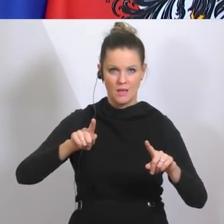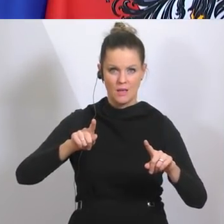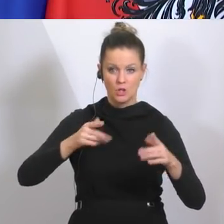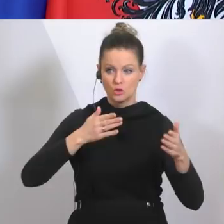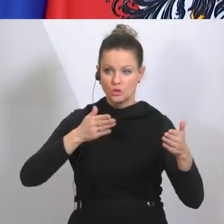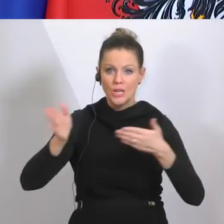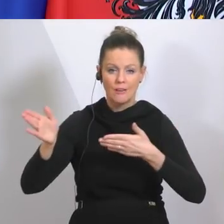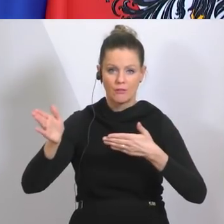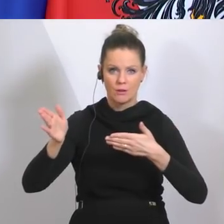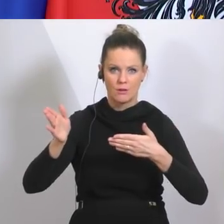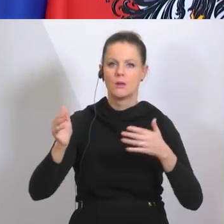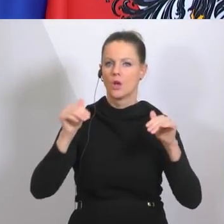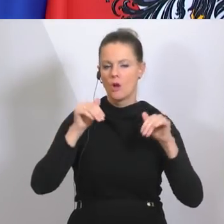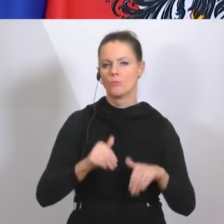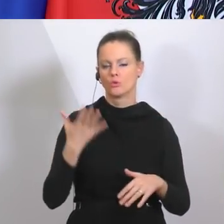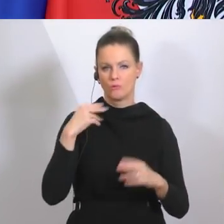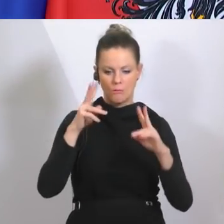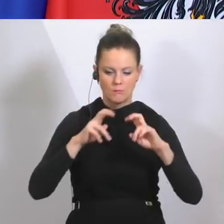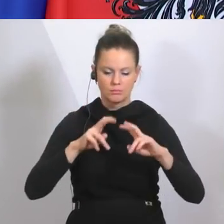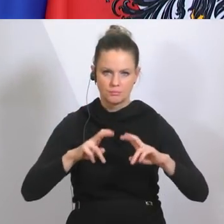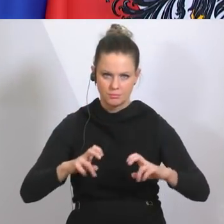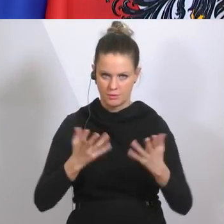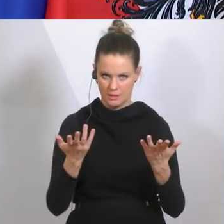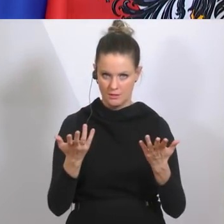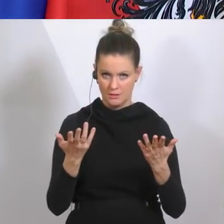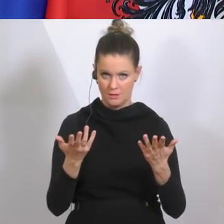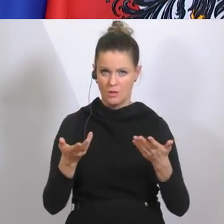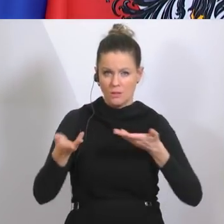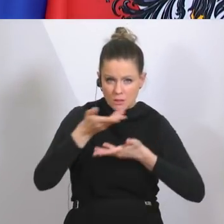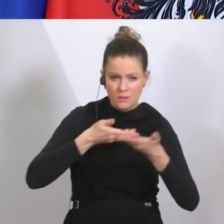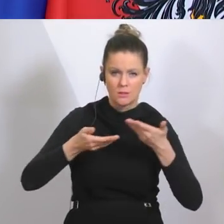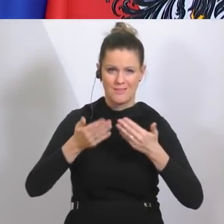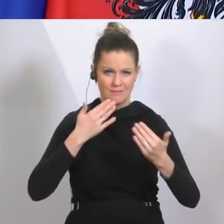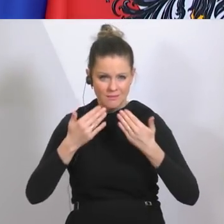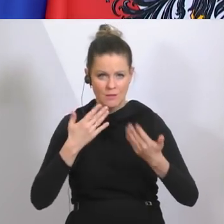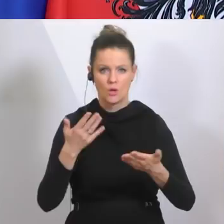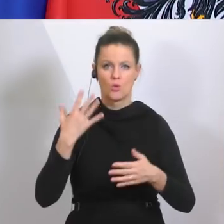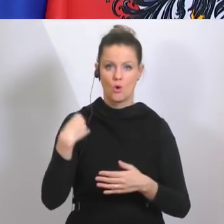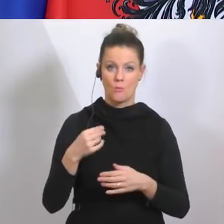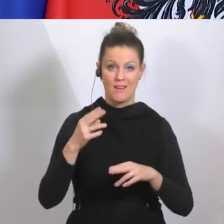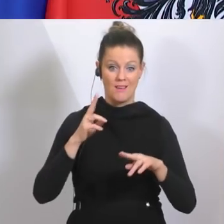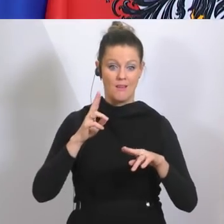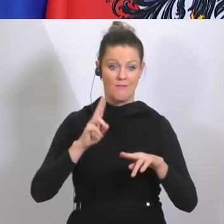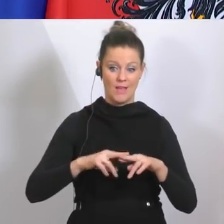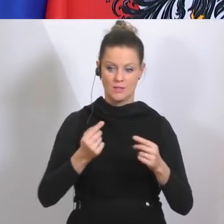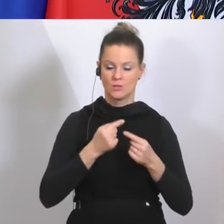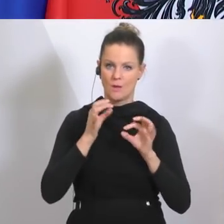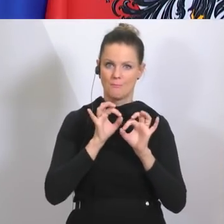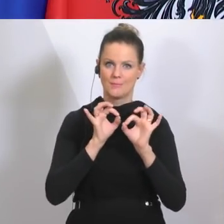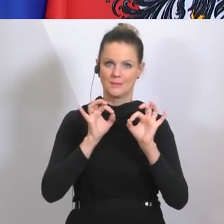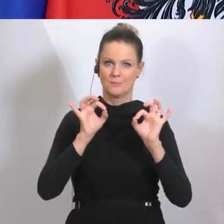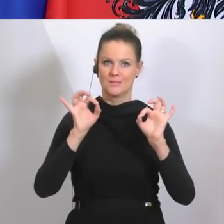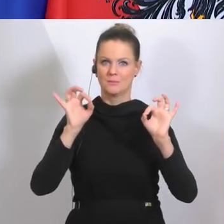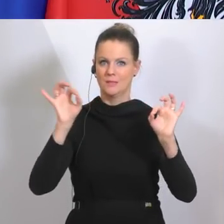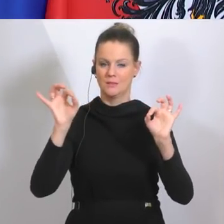werden wir uns damit auseinandersetzen müssen. Und sollten wir merken, dass alles doch besser ist, als wir glauben, dann werden wir genauso agieren. Wir